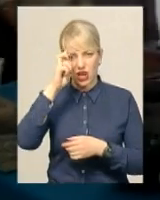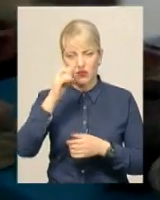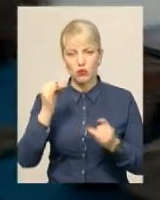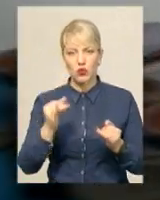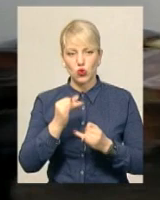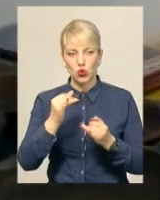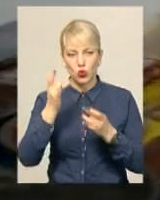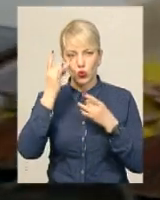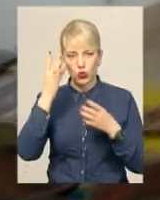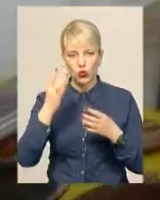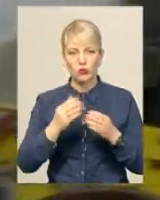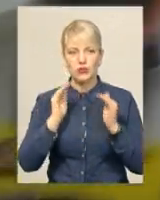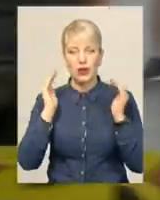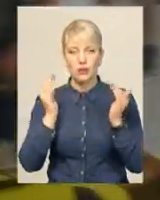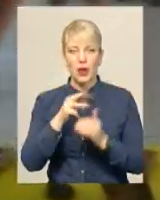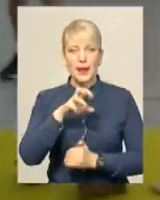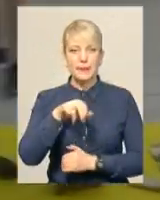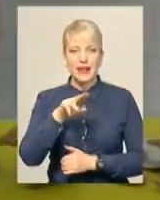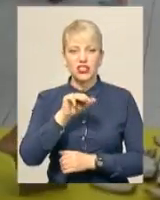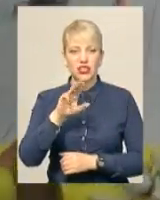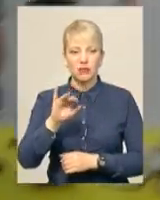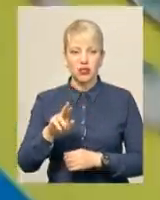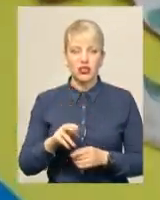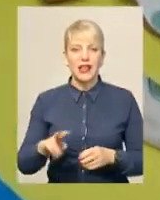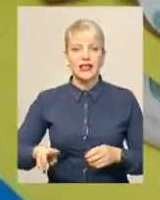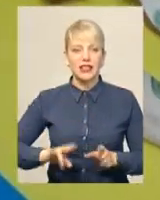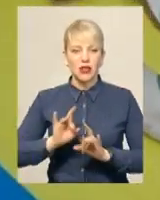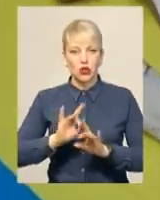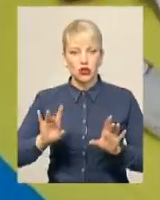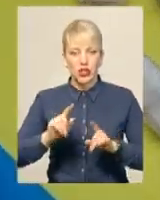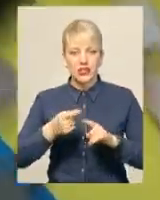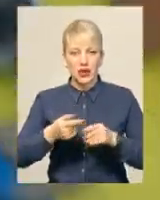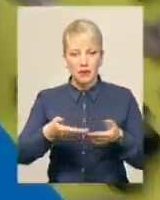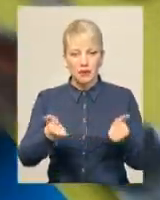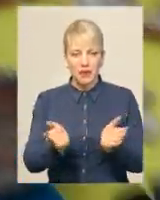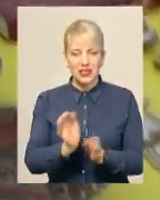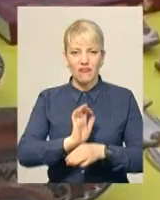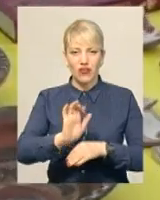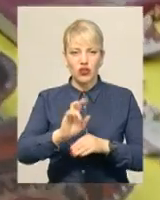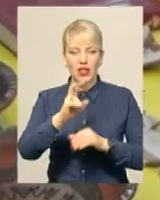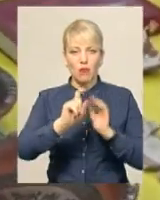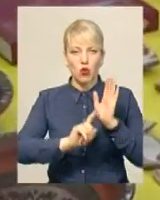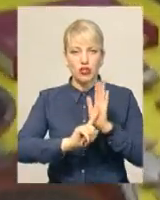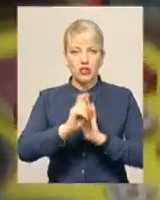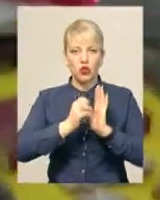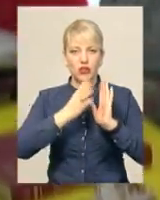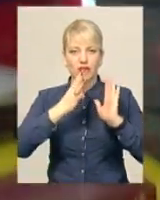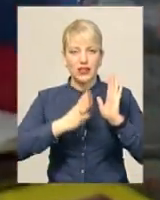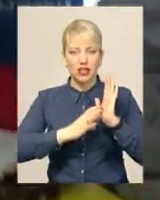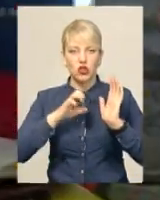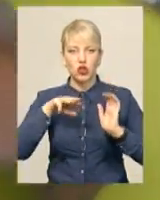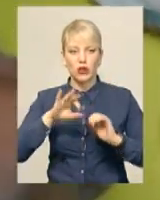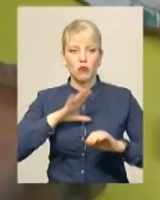Межибіж. Як розповідає його директор Олег Погорілець, миска, виготовлена на початку 19-го століття, була віднайдена